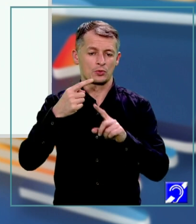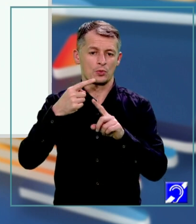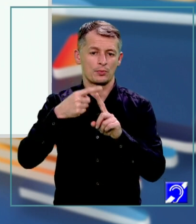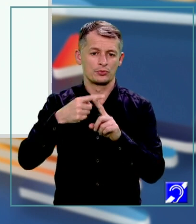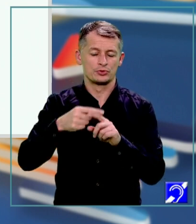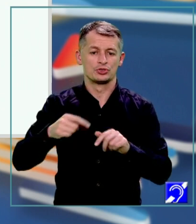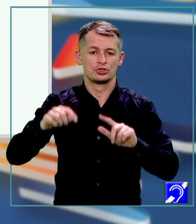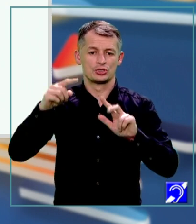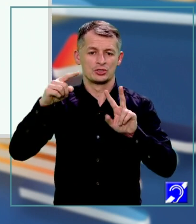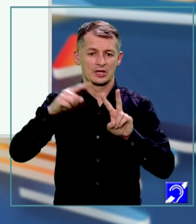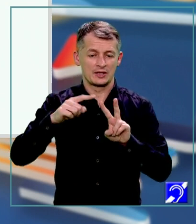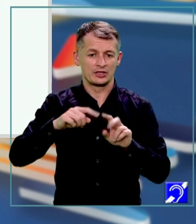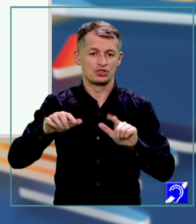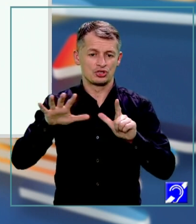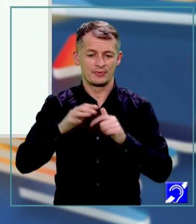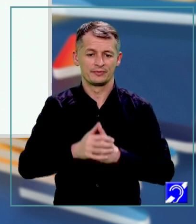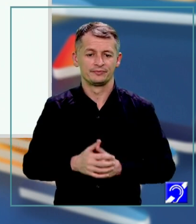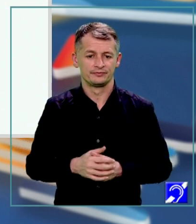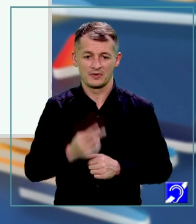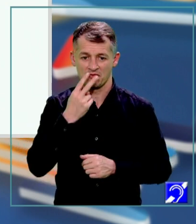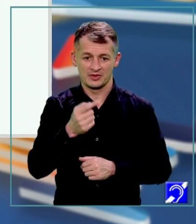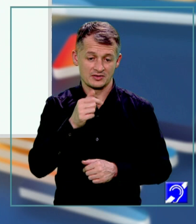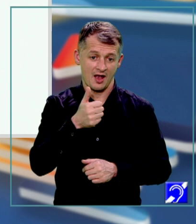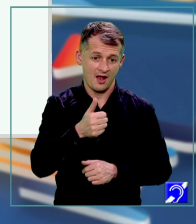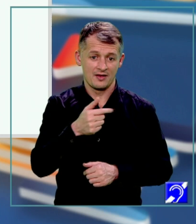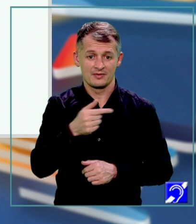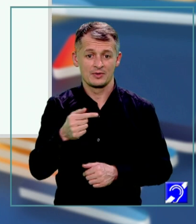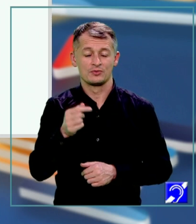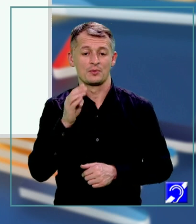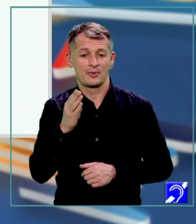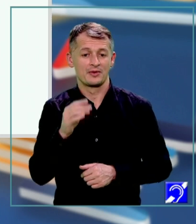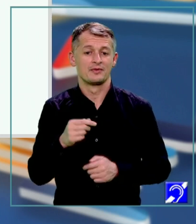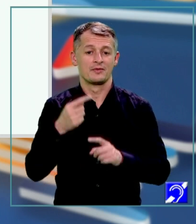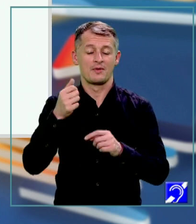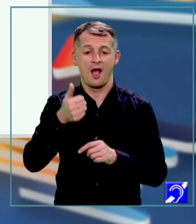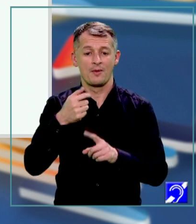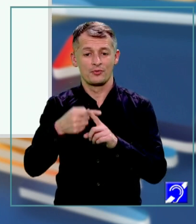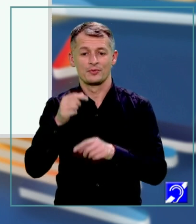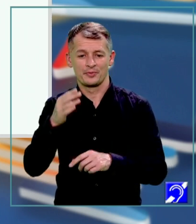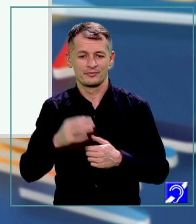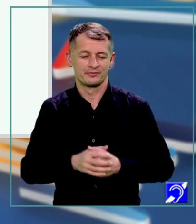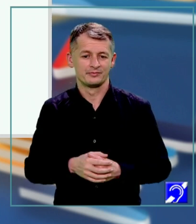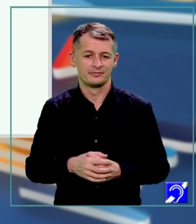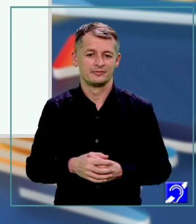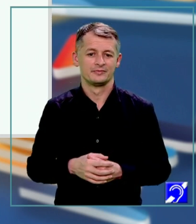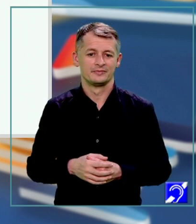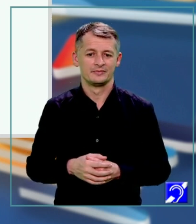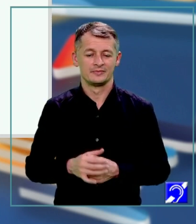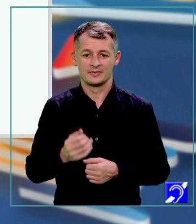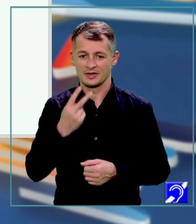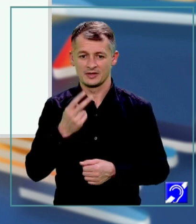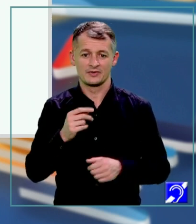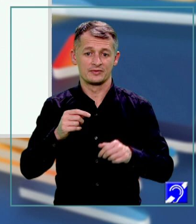și a doua un A plus B. Vedeți, termenul A este 4 în ambele paranteze, iar termenul B este